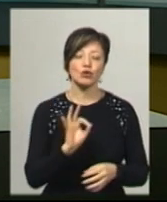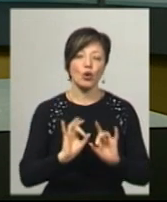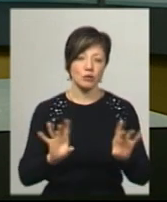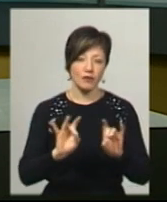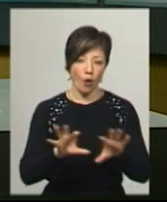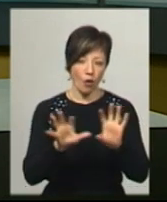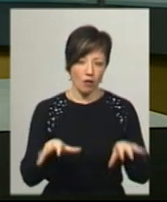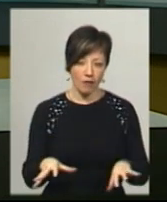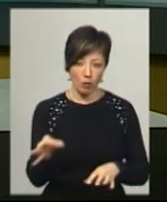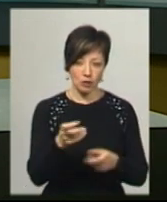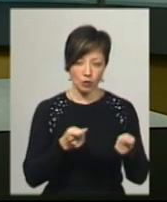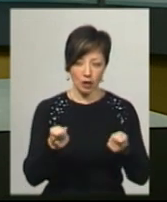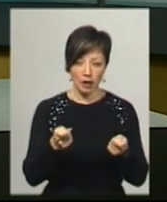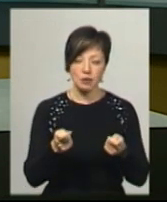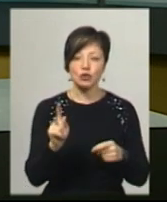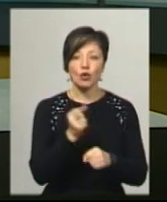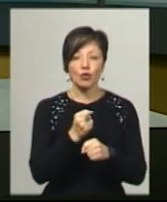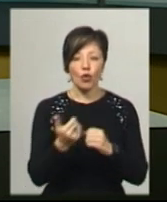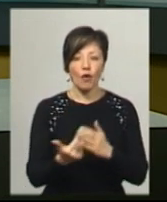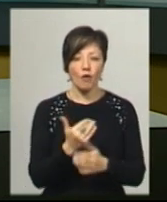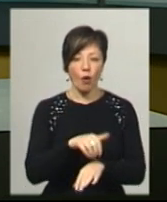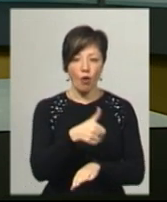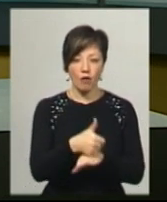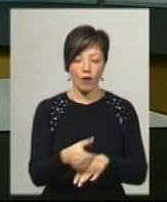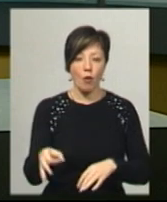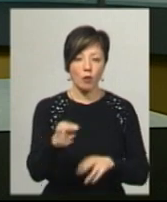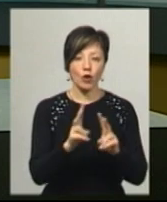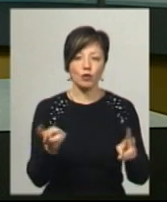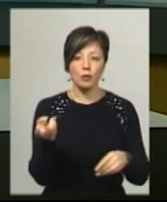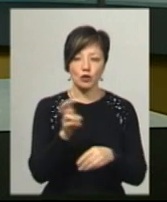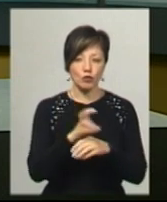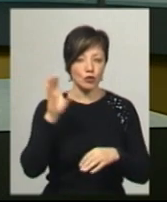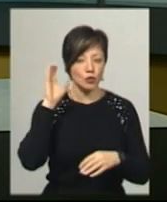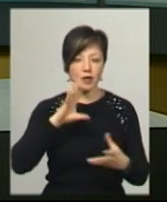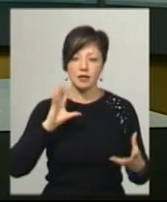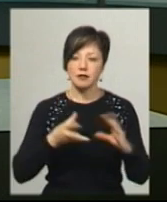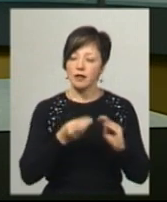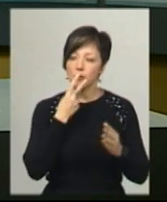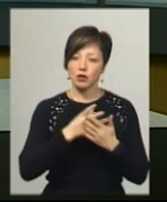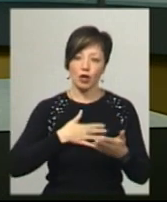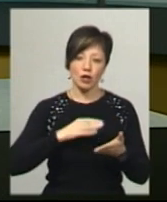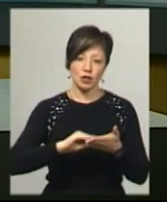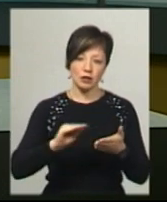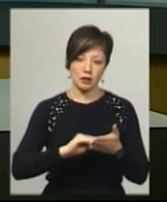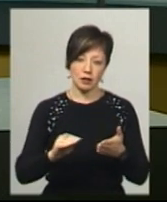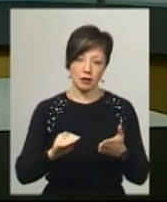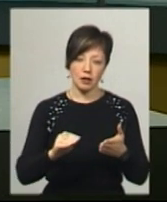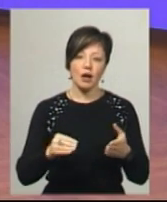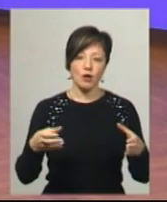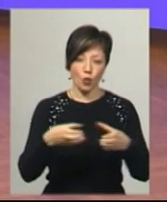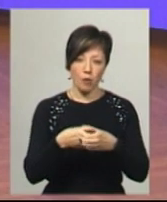Дмитро Габінет та що думають про роботу нового очільника області ті, хто прийшов послухати звіт, бачила і наша знімальна група.